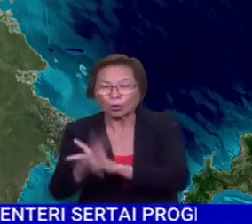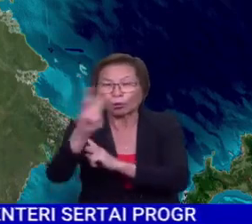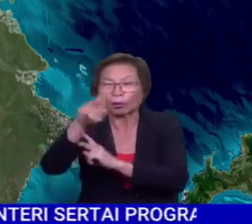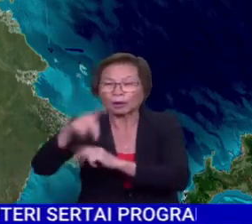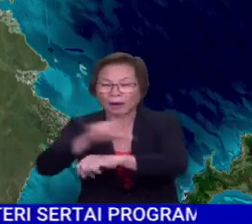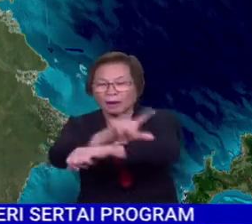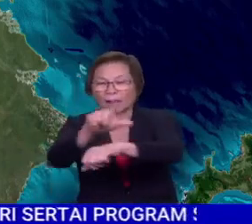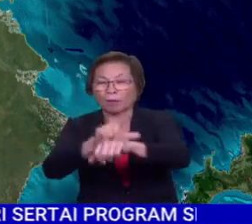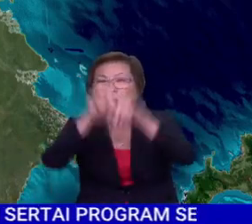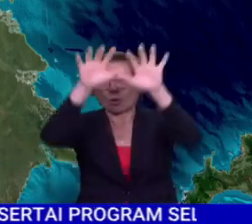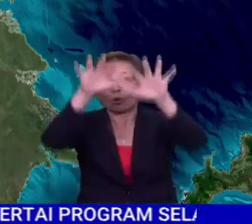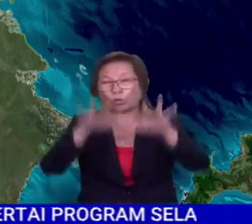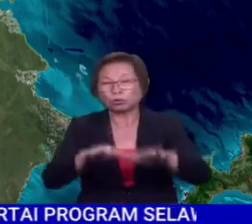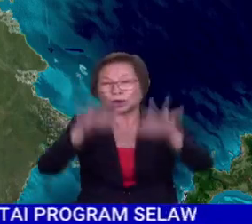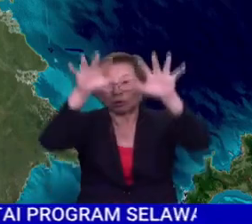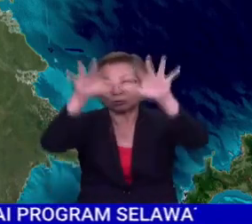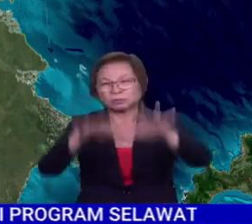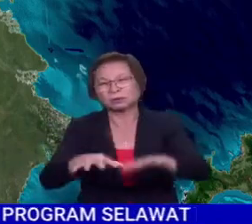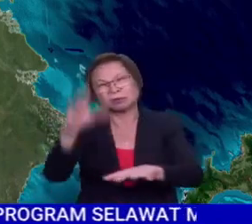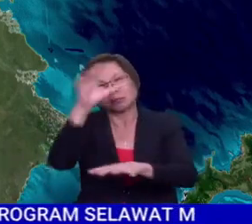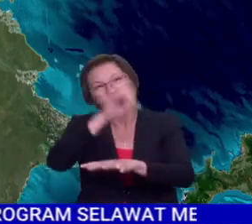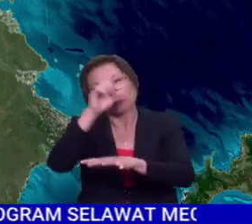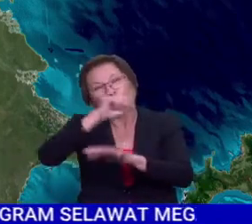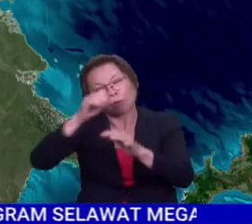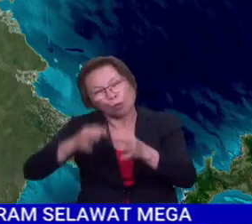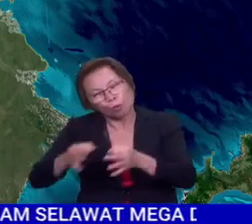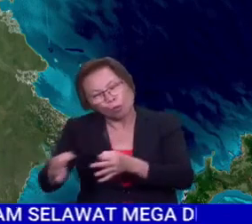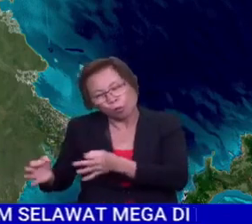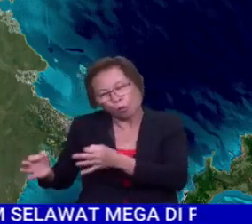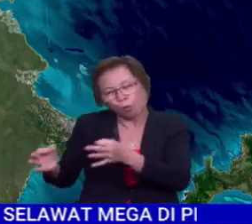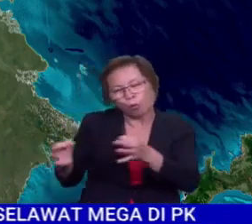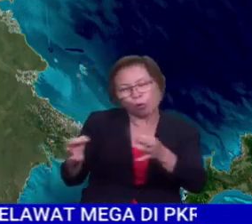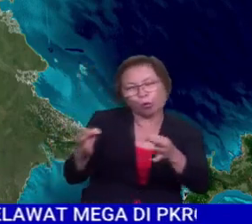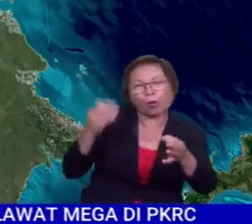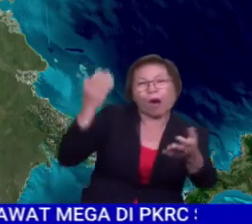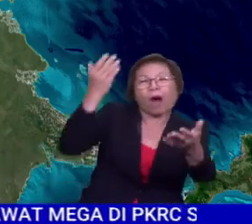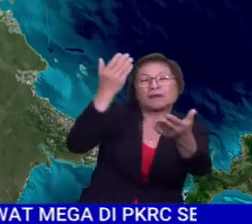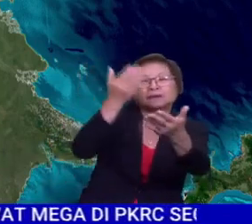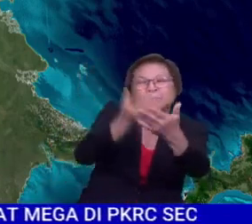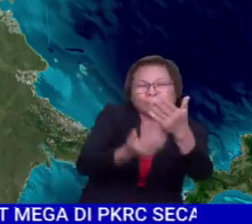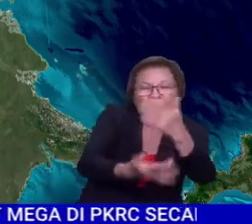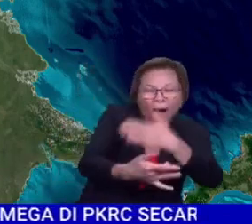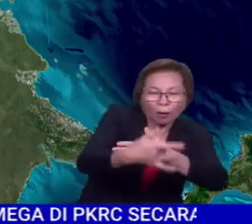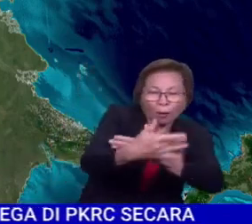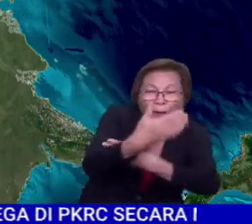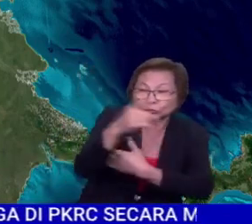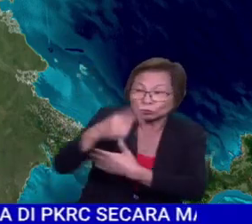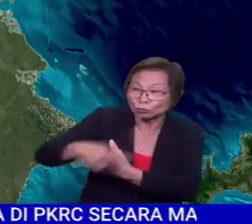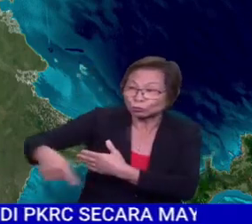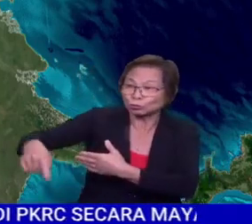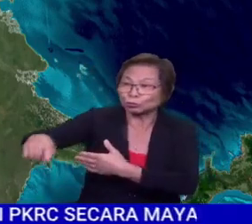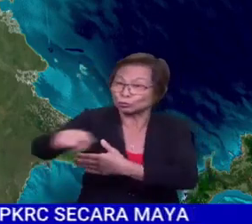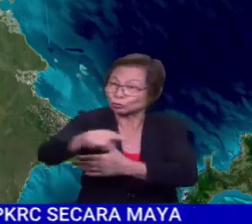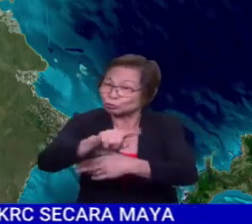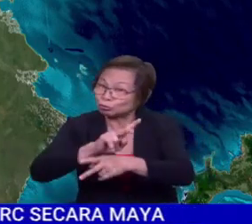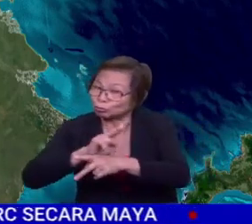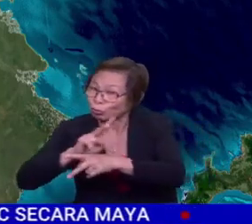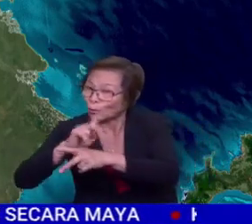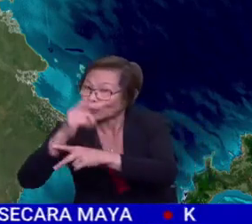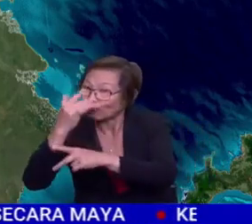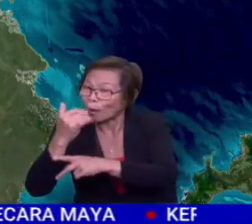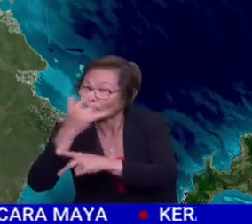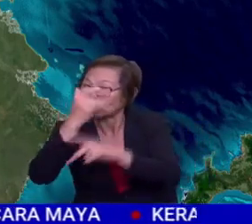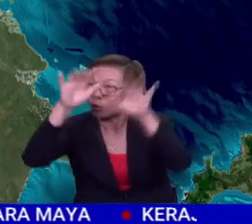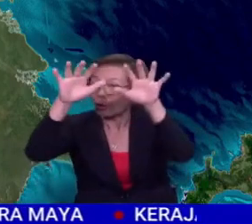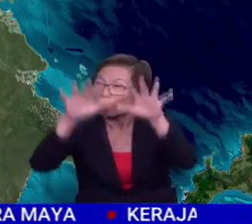Pertuan Labuan. Hujan yang berlaku ini kita jangkakan boleh berlanjutan sehingga ke awal pagi nanti. Jadi pada orang ramai, diharapkan lebih berhati-hati kerana